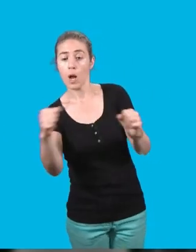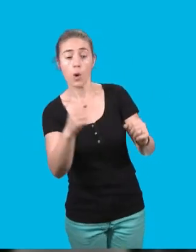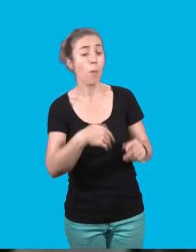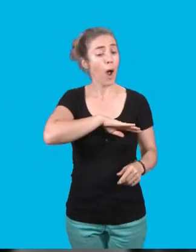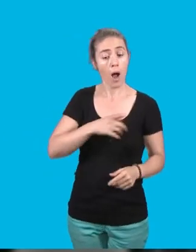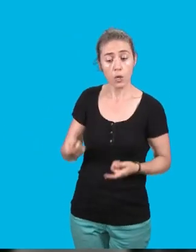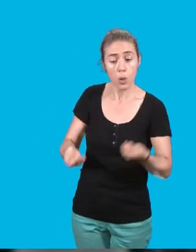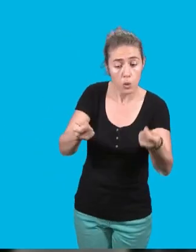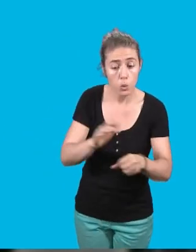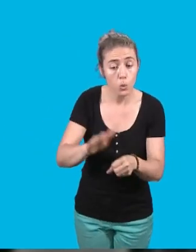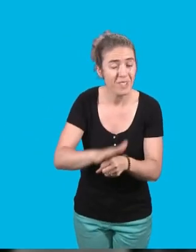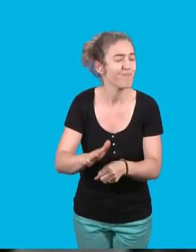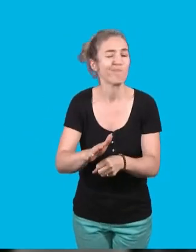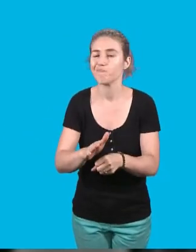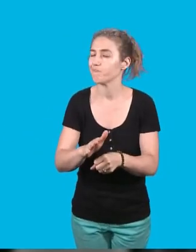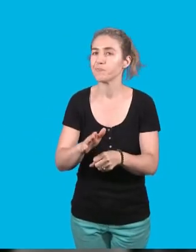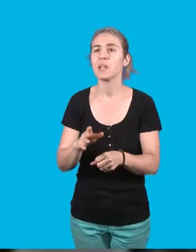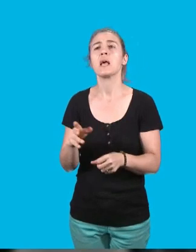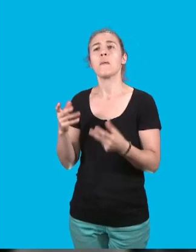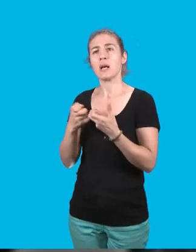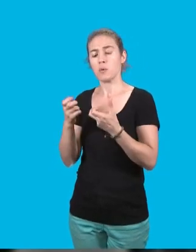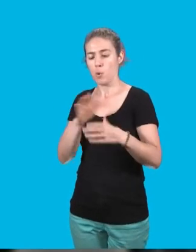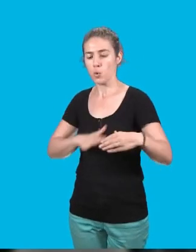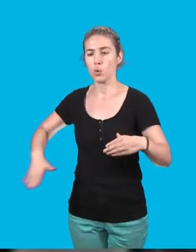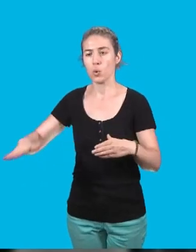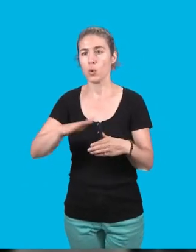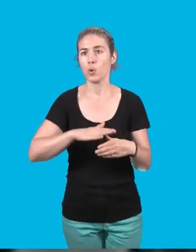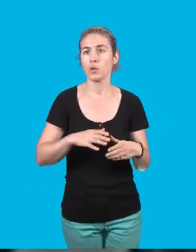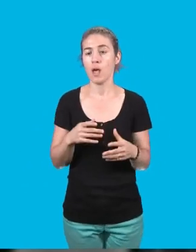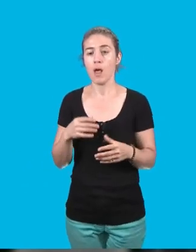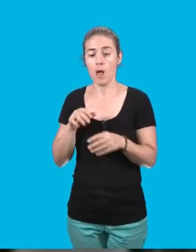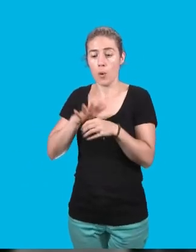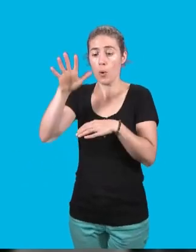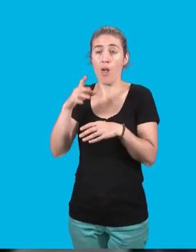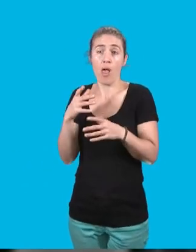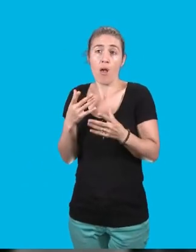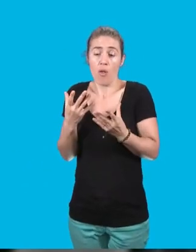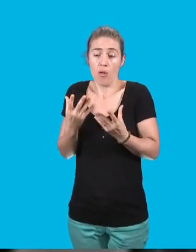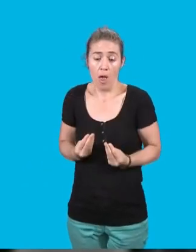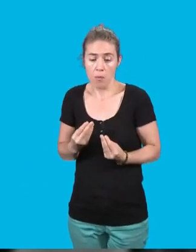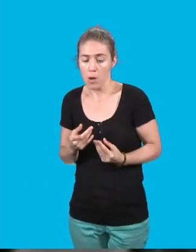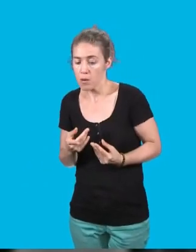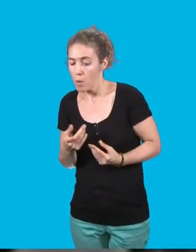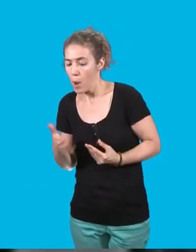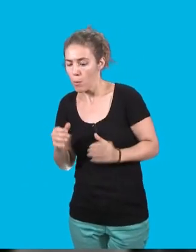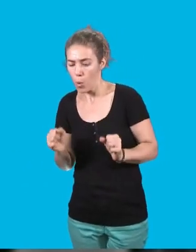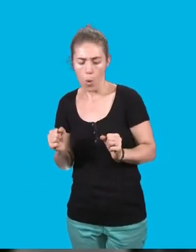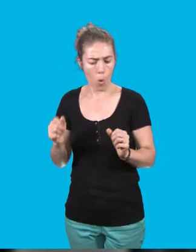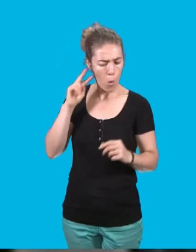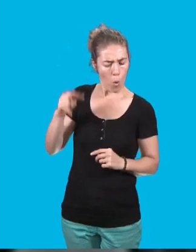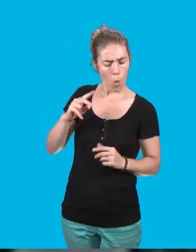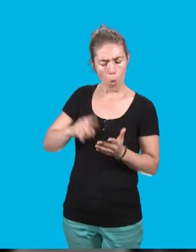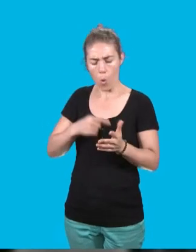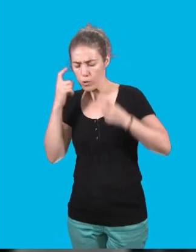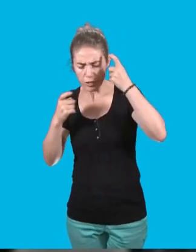populaire. Si je prends l'exemple pour les zones à faible émission, finalement largement revisitées, sachons prendre